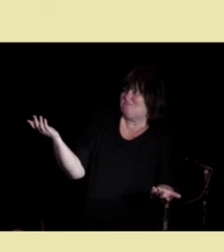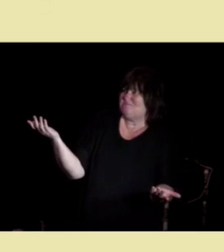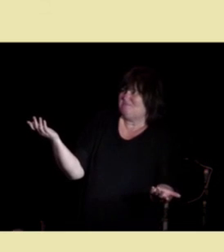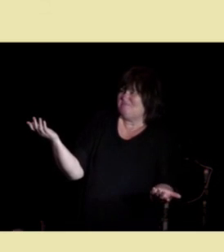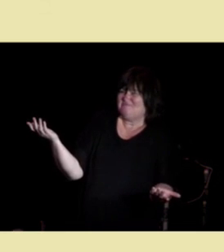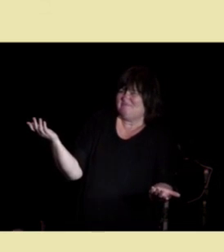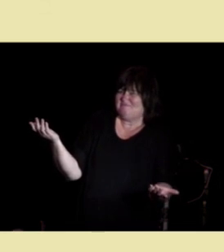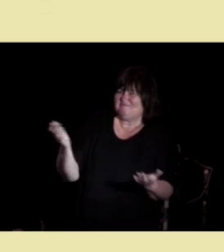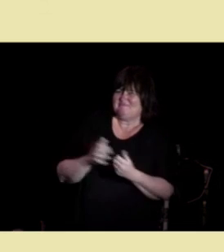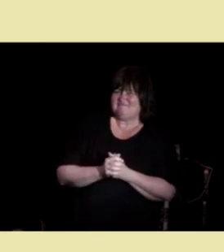Takk for meg.